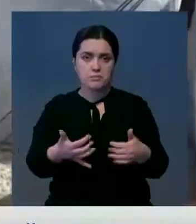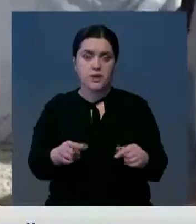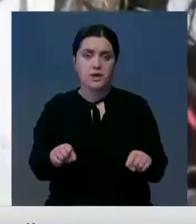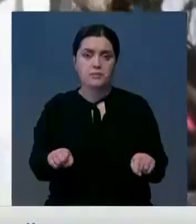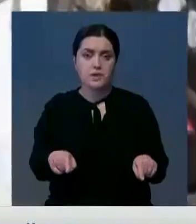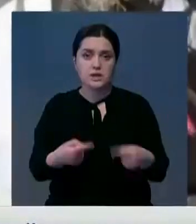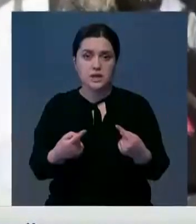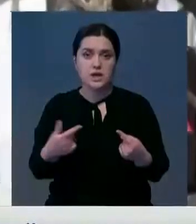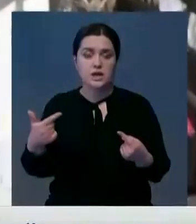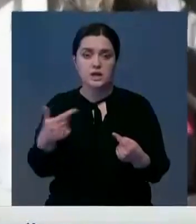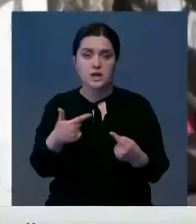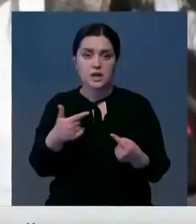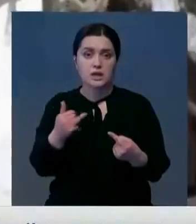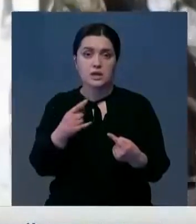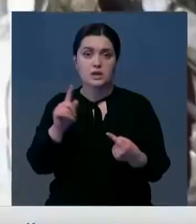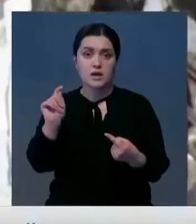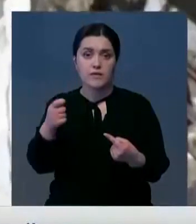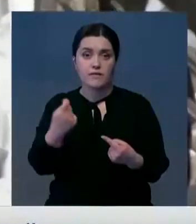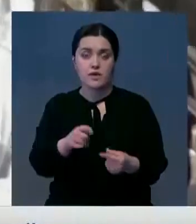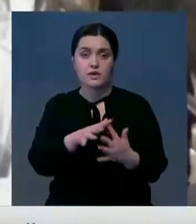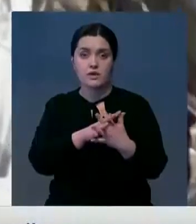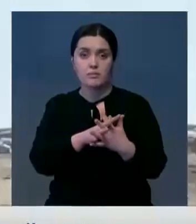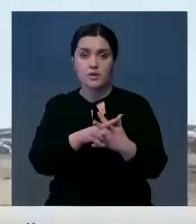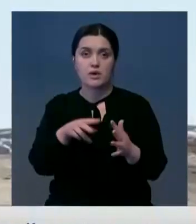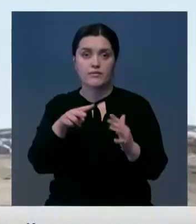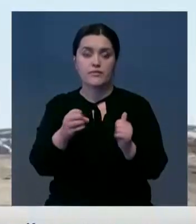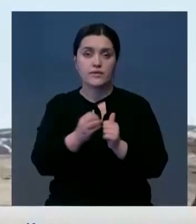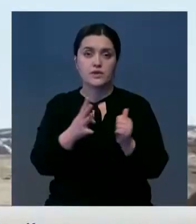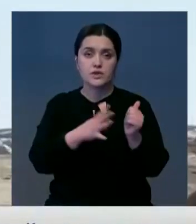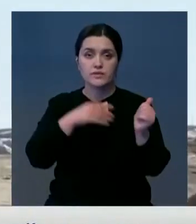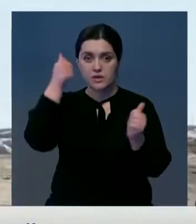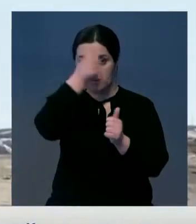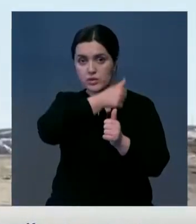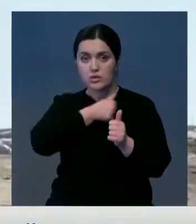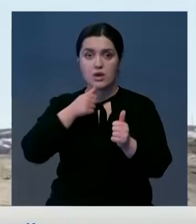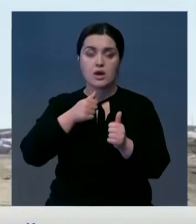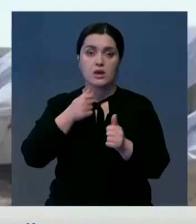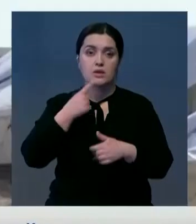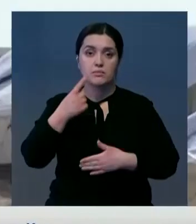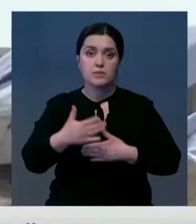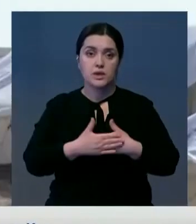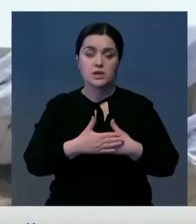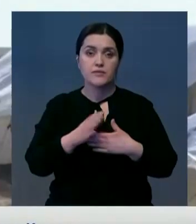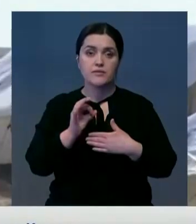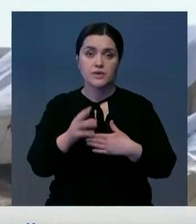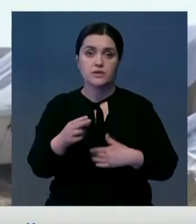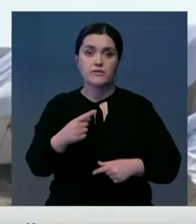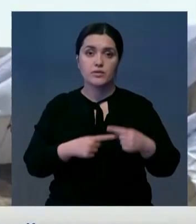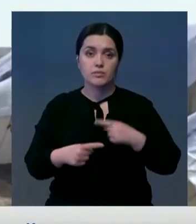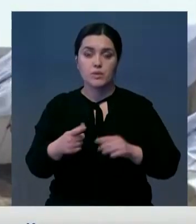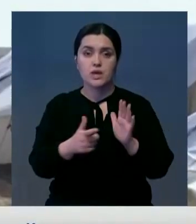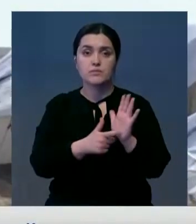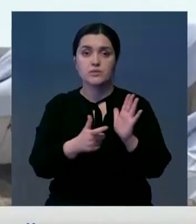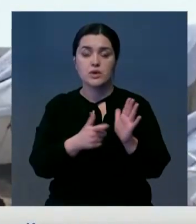по репатриации и реабилитации граждан из зон вооруженных конфликтов в 2019 году. Всего из стран Ближнего Востока